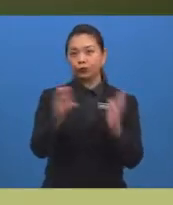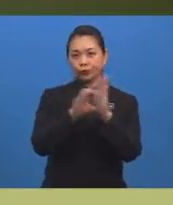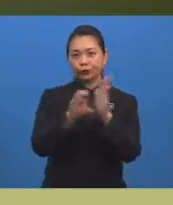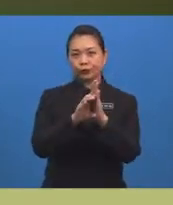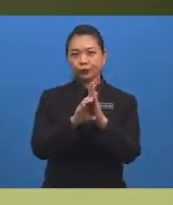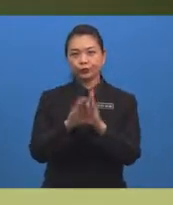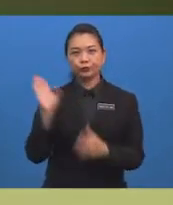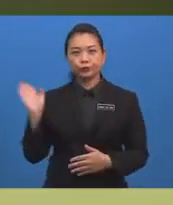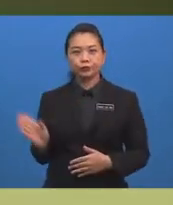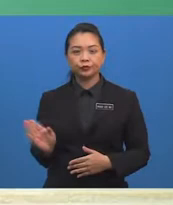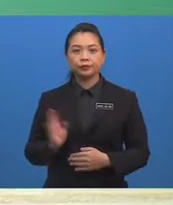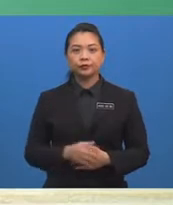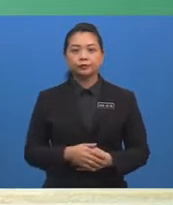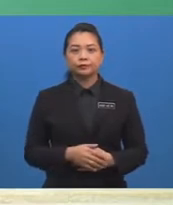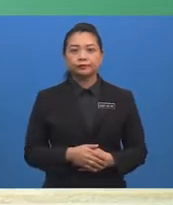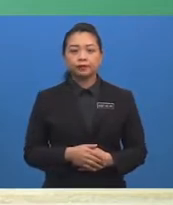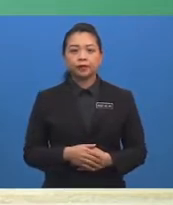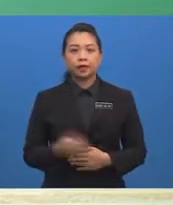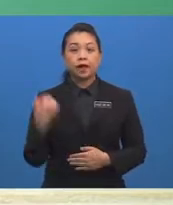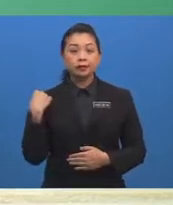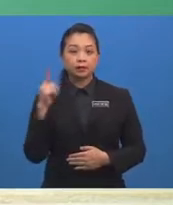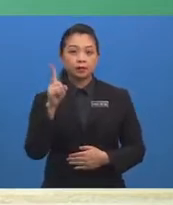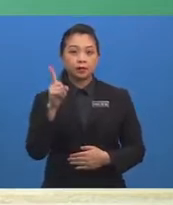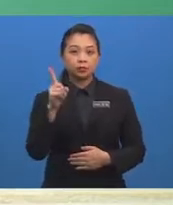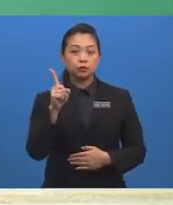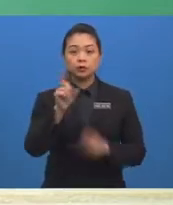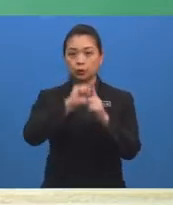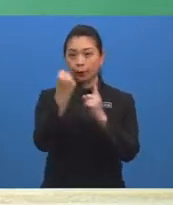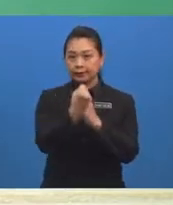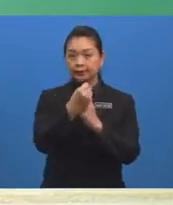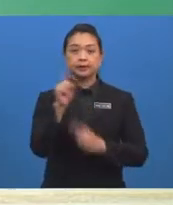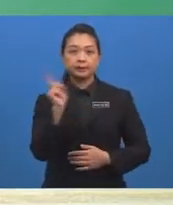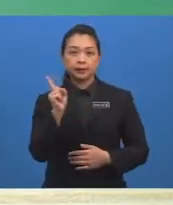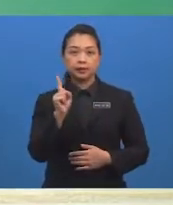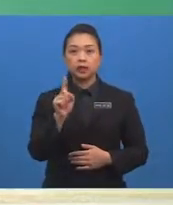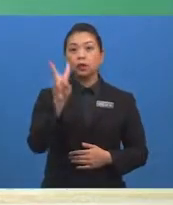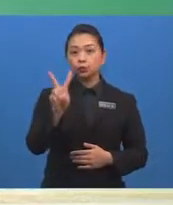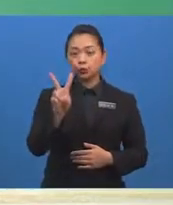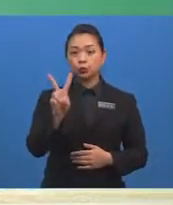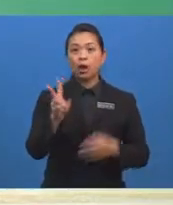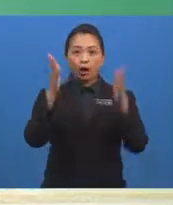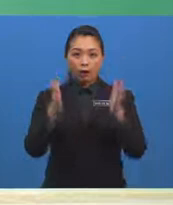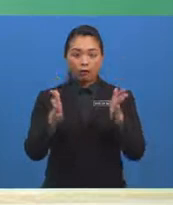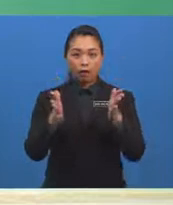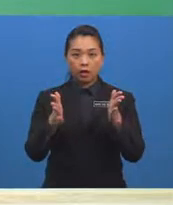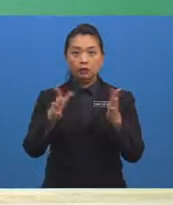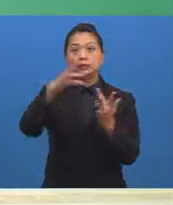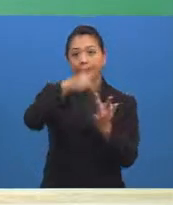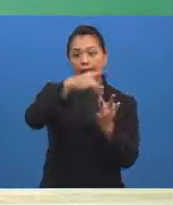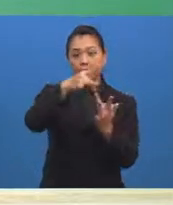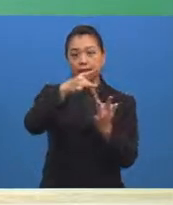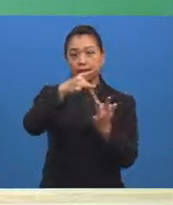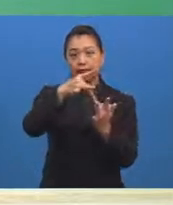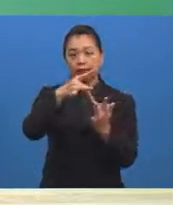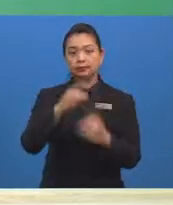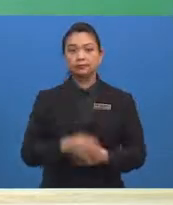berikut Diberi satu situasi di mana dua orang calon dipilih daripada